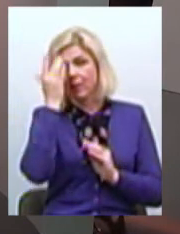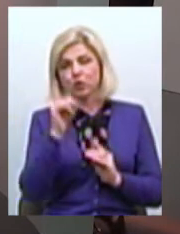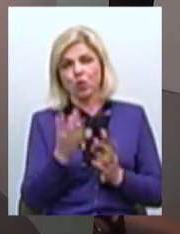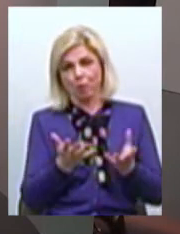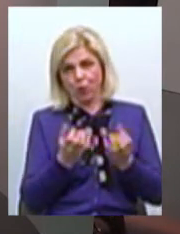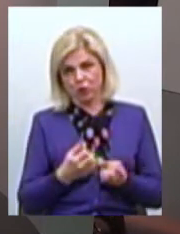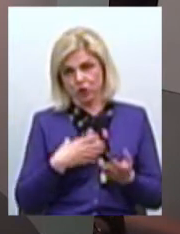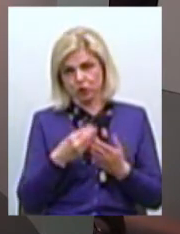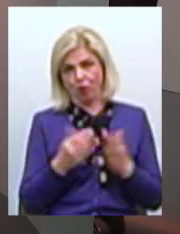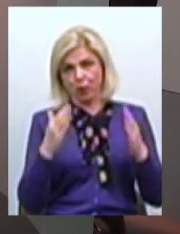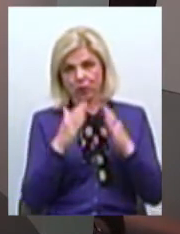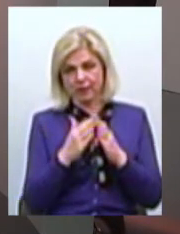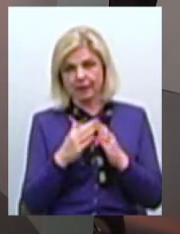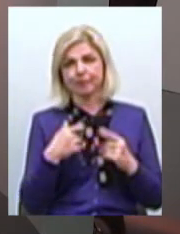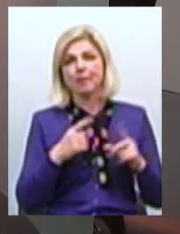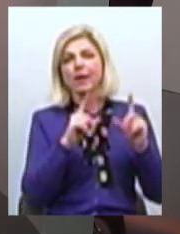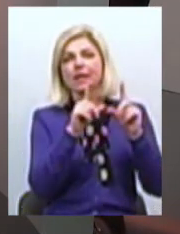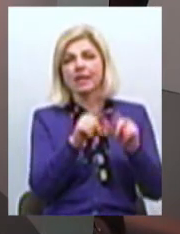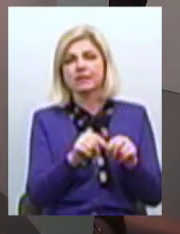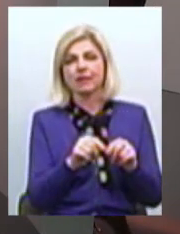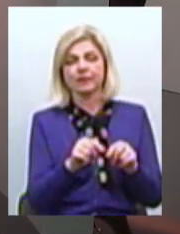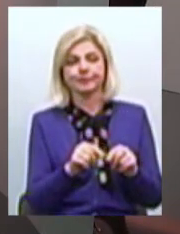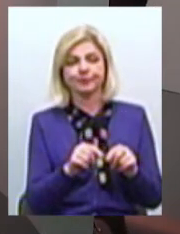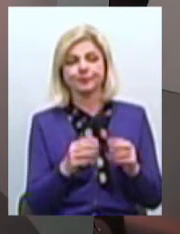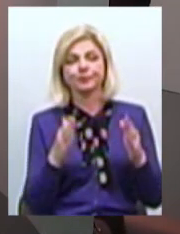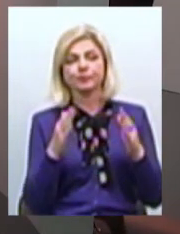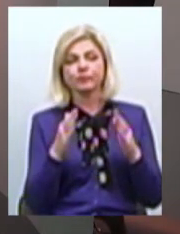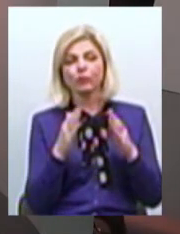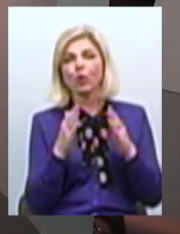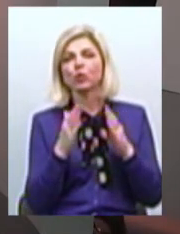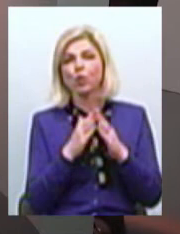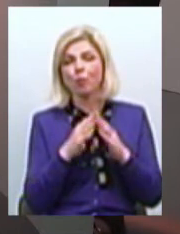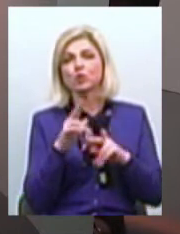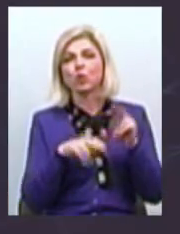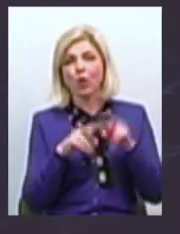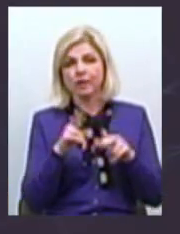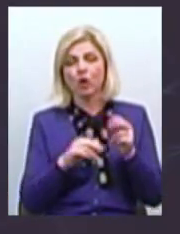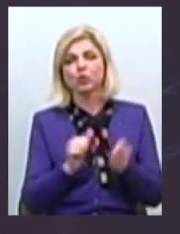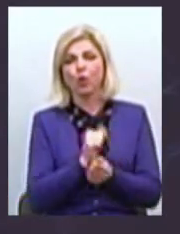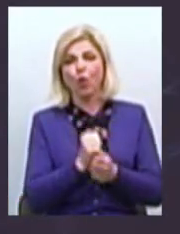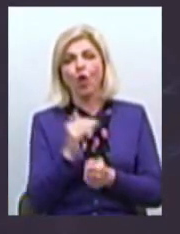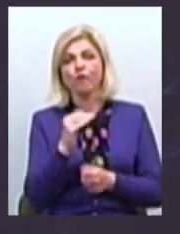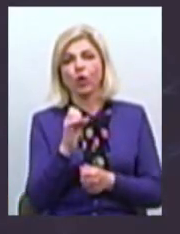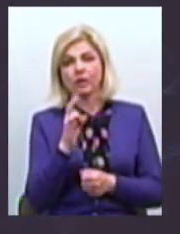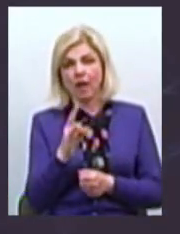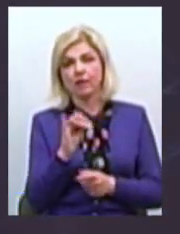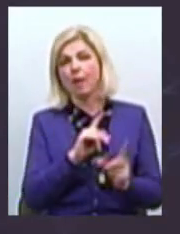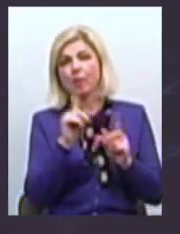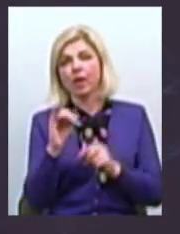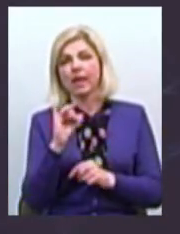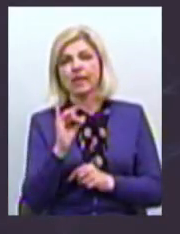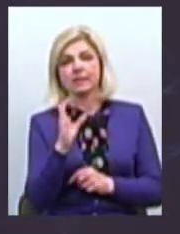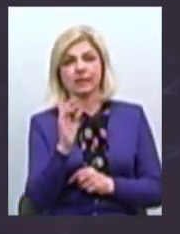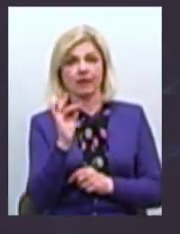будівлю І ми їздили в будинок будівників, який знаходиться на сухому фонтані І поїхали в іскру Я кажу,